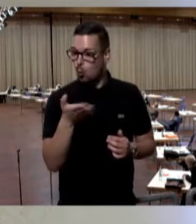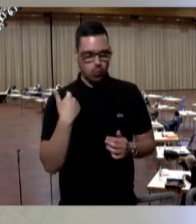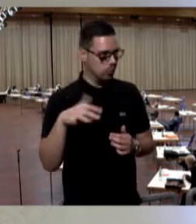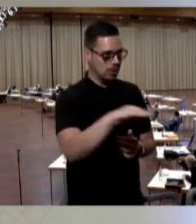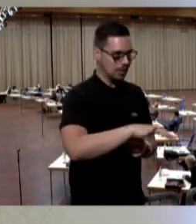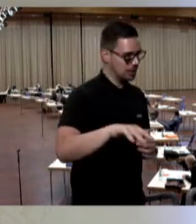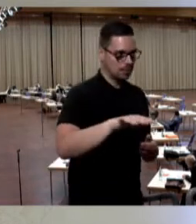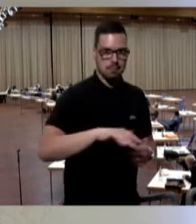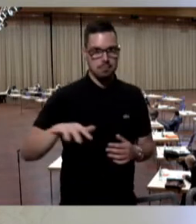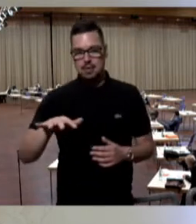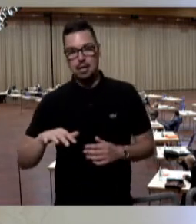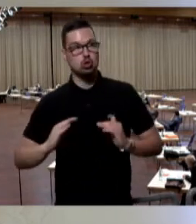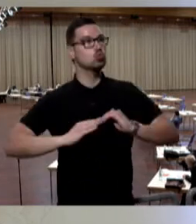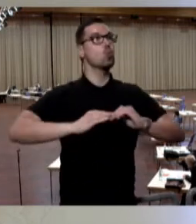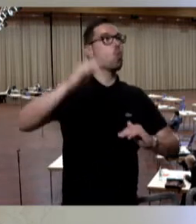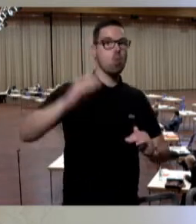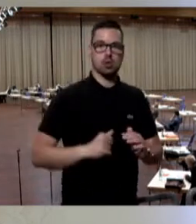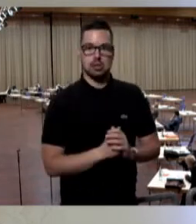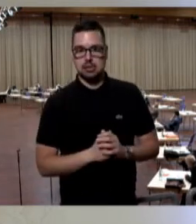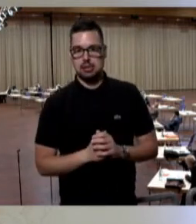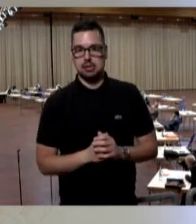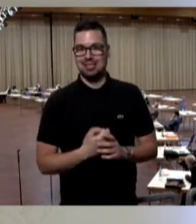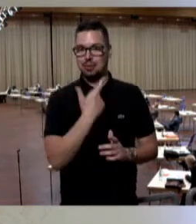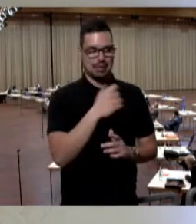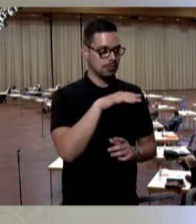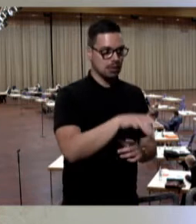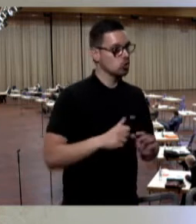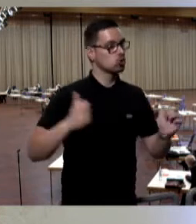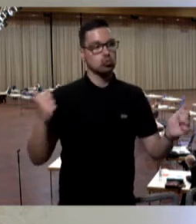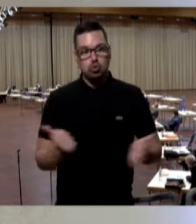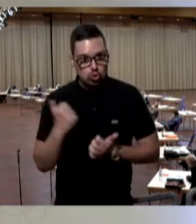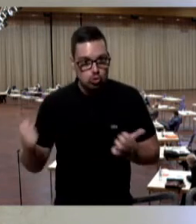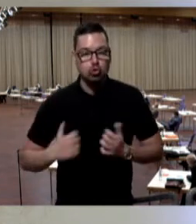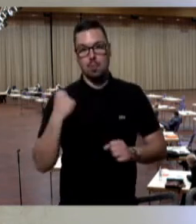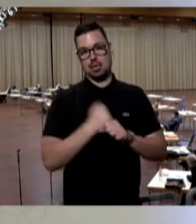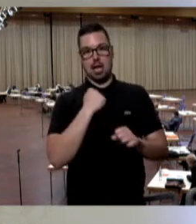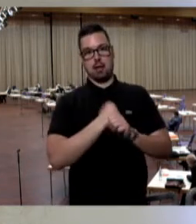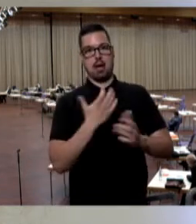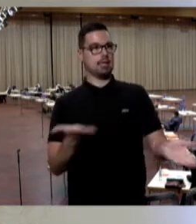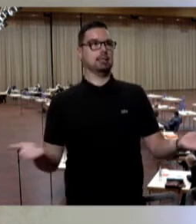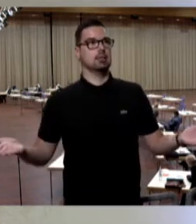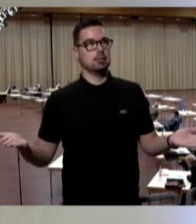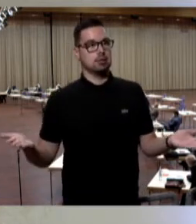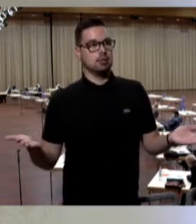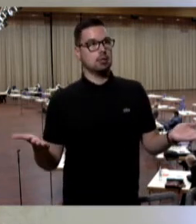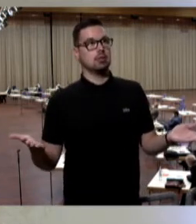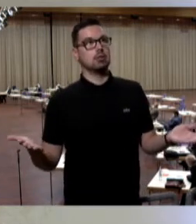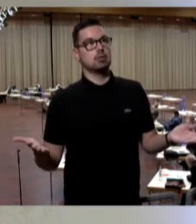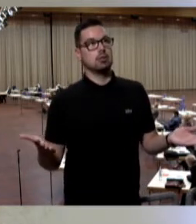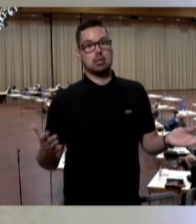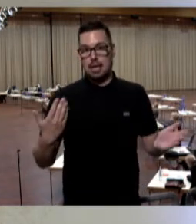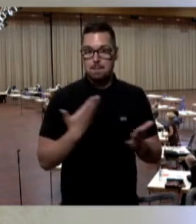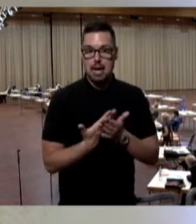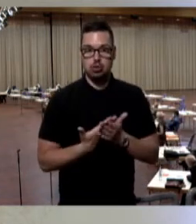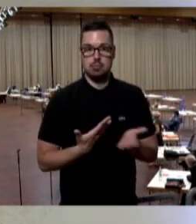diese Anzahl so hoch ist und wo wir auch so hervorragend aufgestellt sind. Und da will ich Ihnen nur mal einige